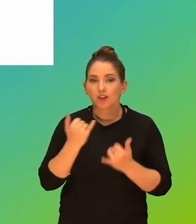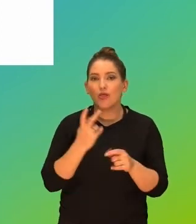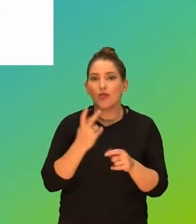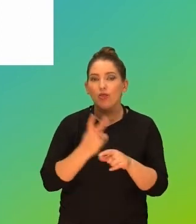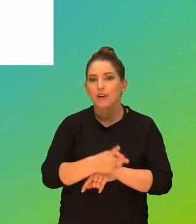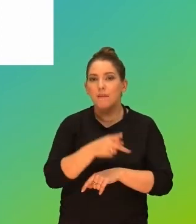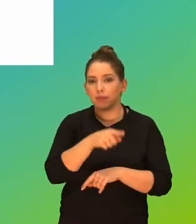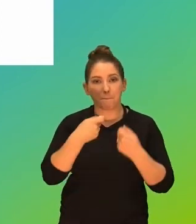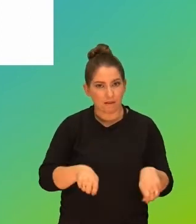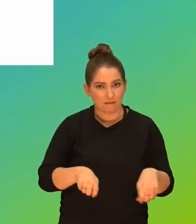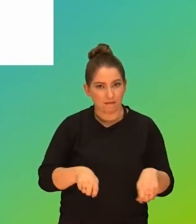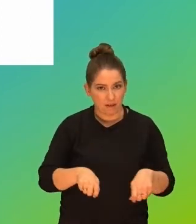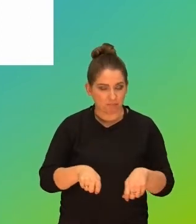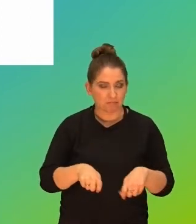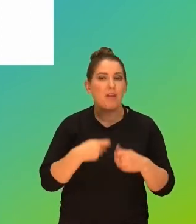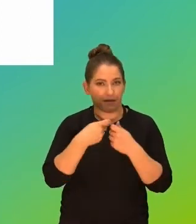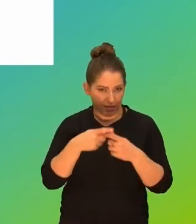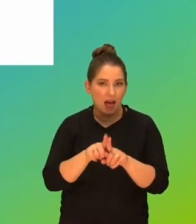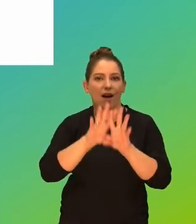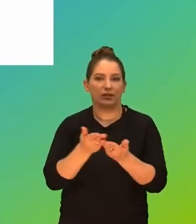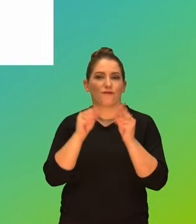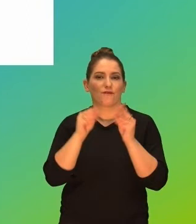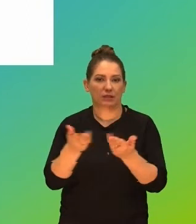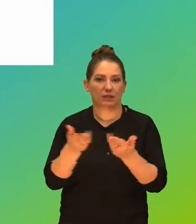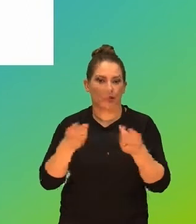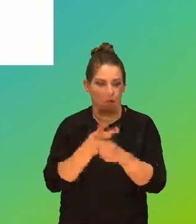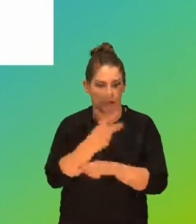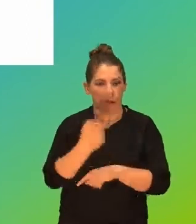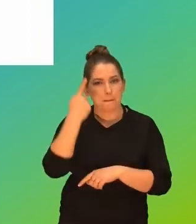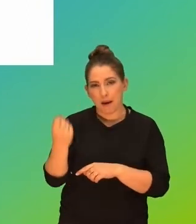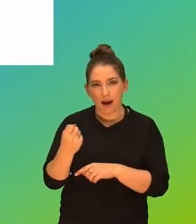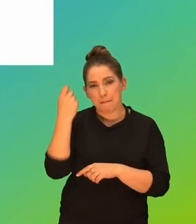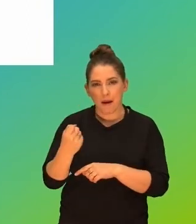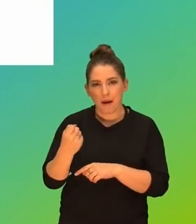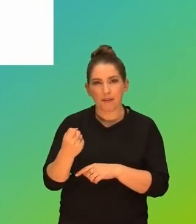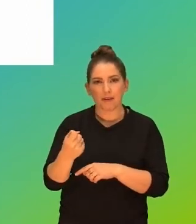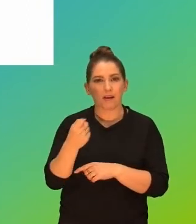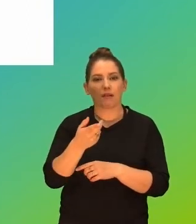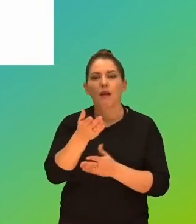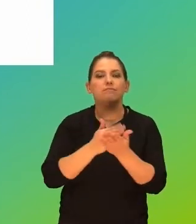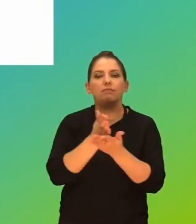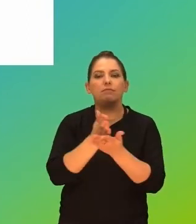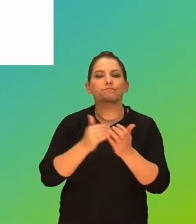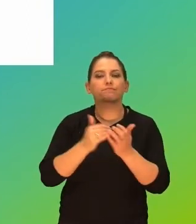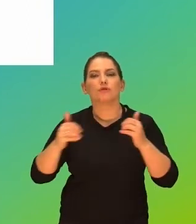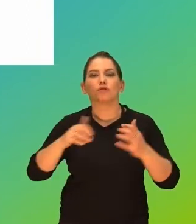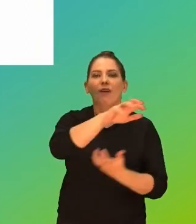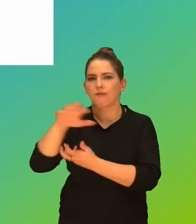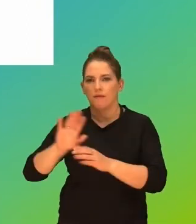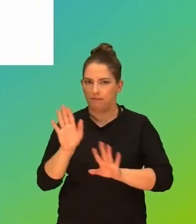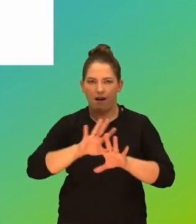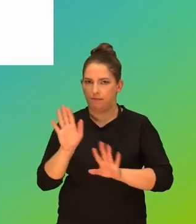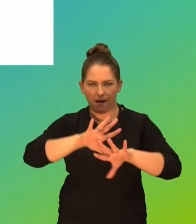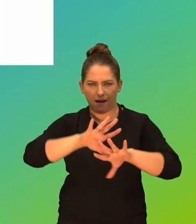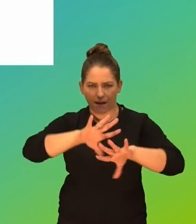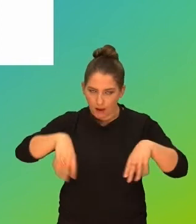dostępne na przerwach, to są dostępne dla wszystkich. Pamiętajmy o tym, aby nie dzielić tych dwóch światów. Jesteśmy w tym razem.